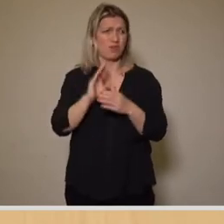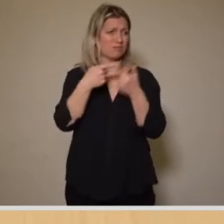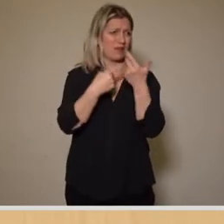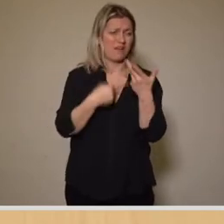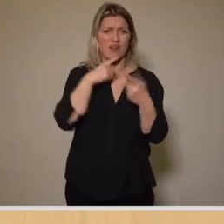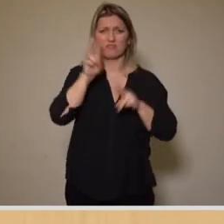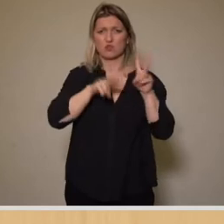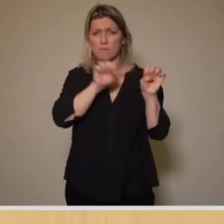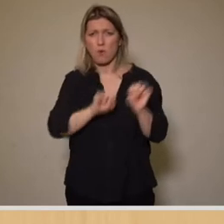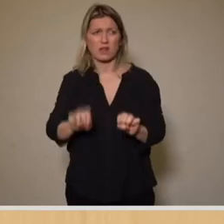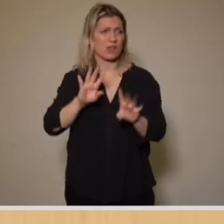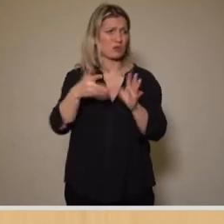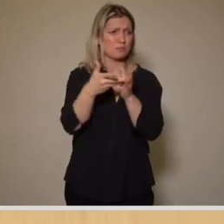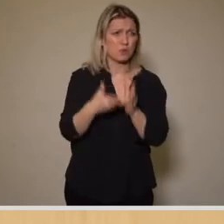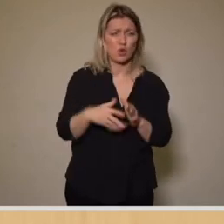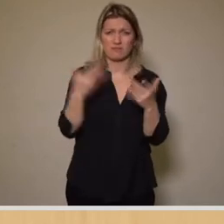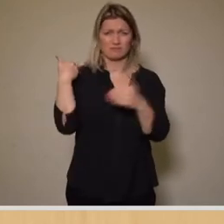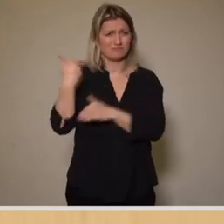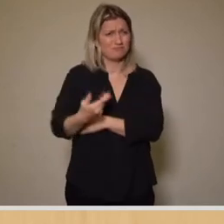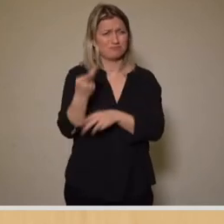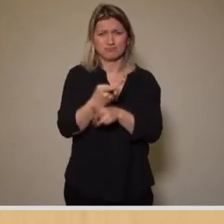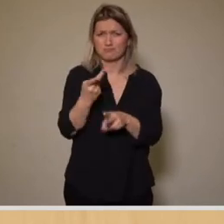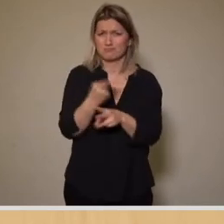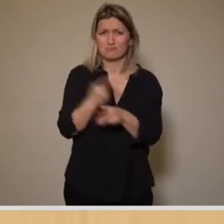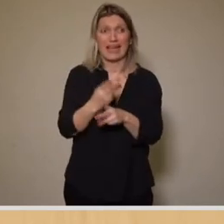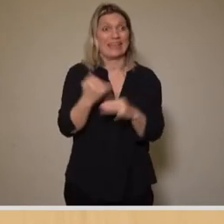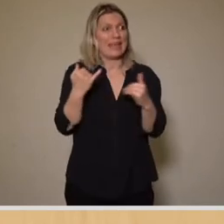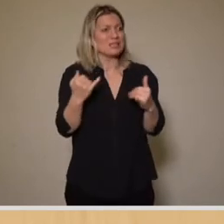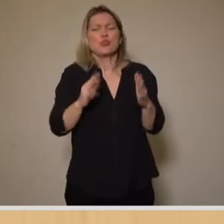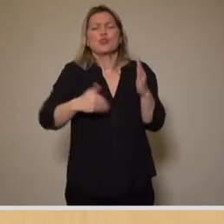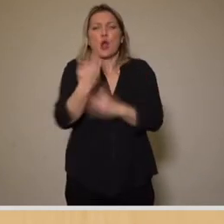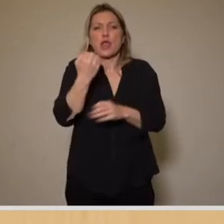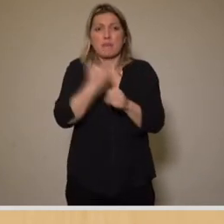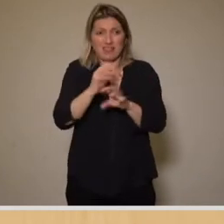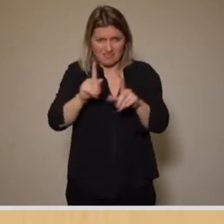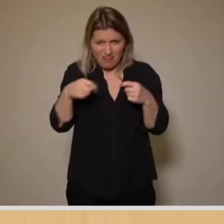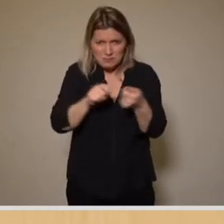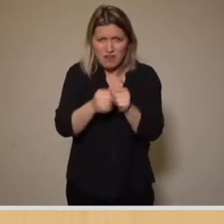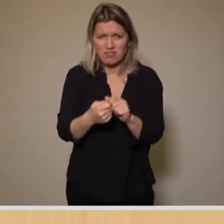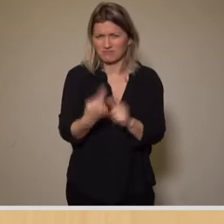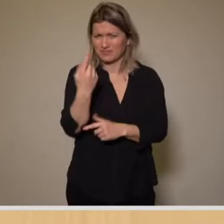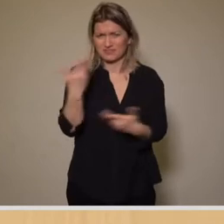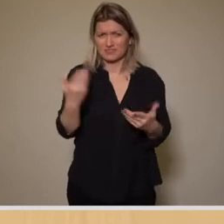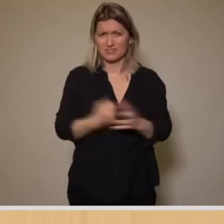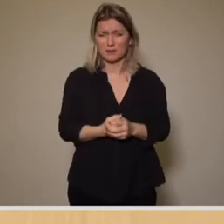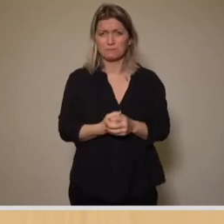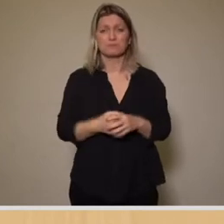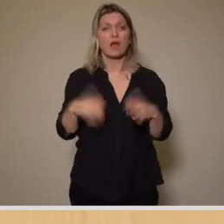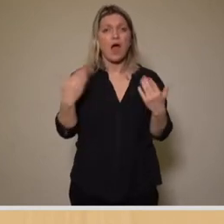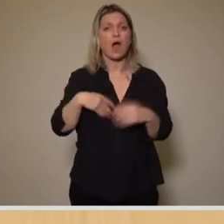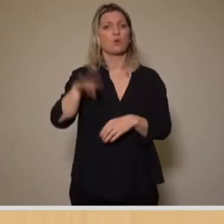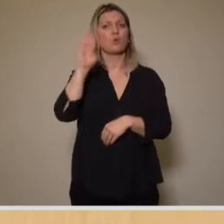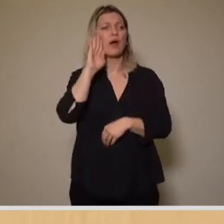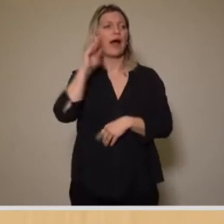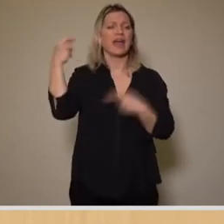erneut geprüft werden. Wobei es keinerlei Gründe gibt, warum diesmal die Ergebnisse wieder andere sein sollten. Auch die Botschaft durch das Hü und Hott für